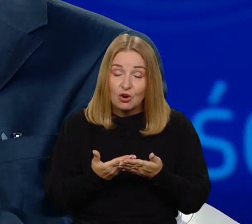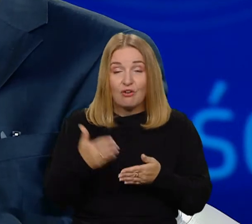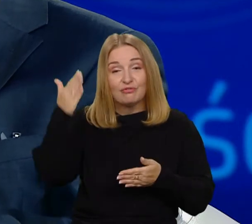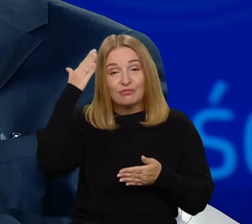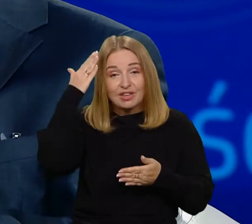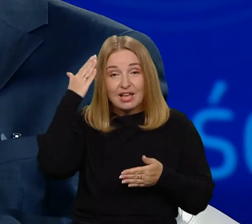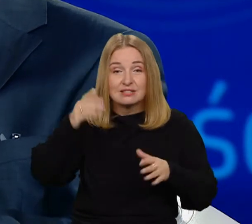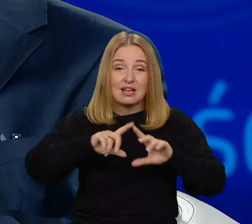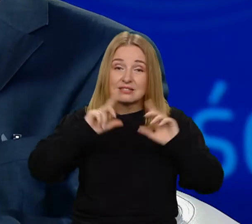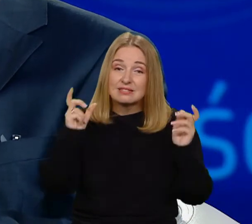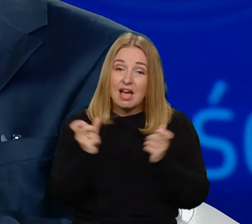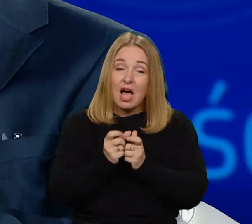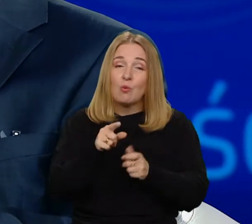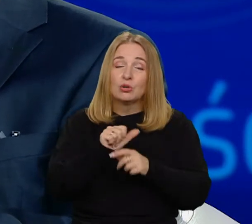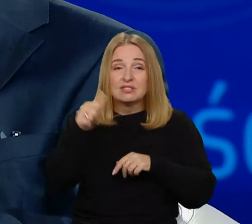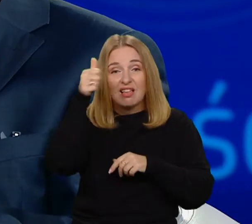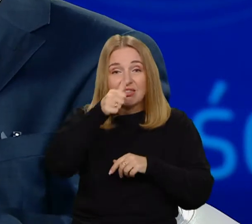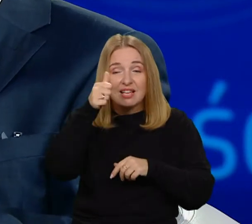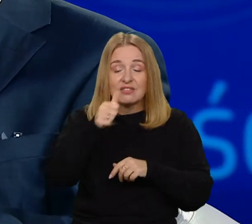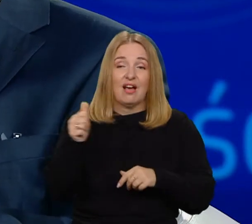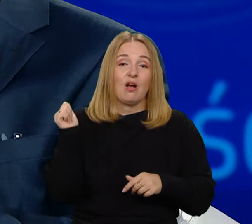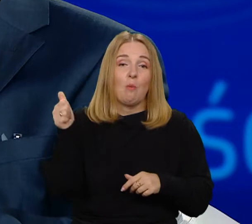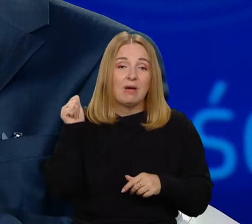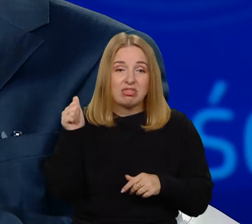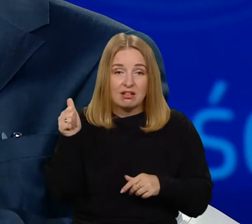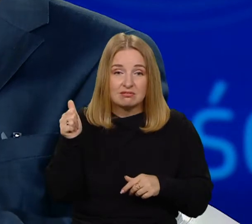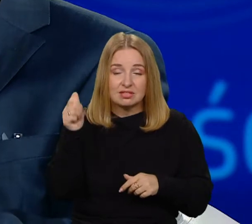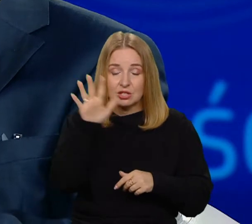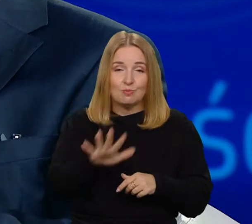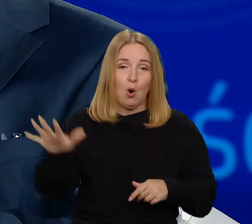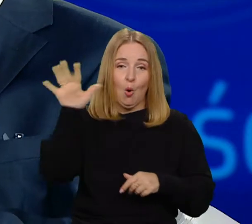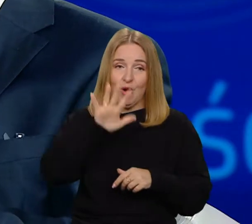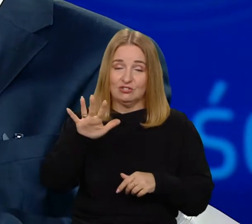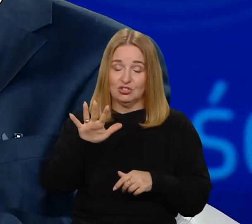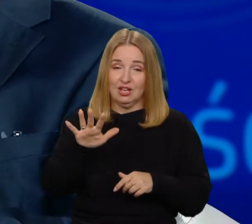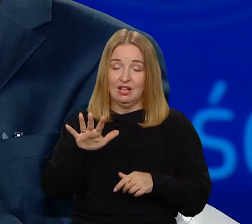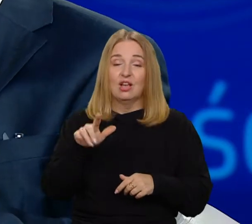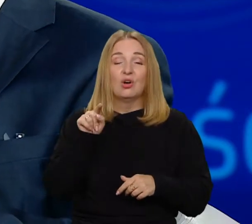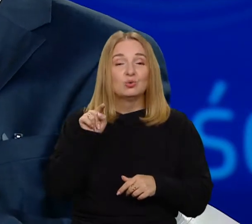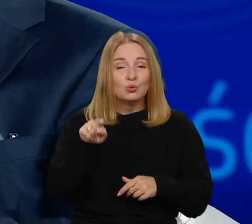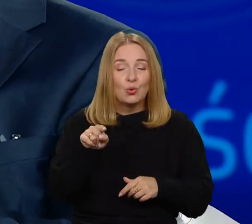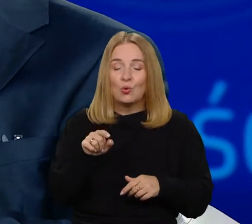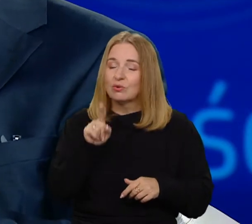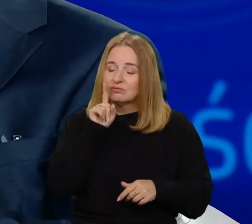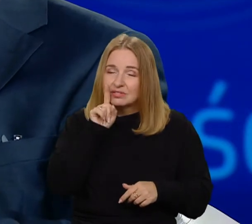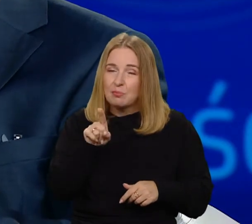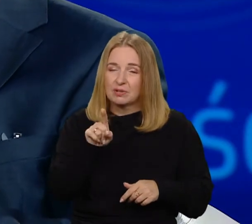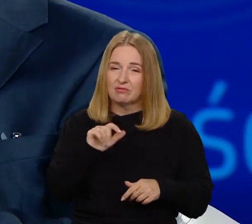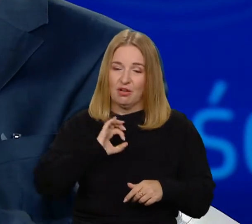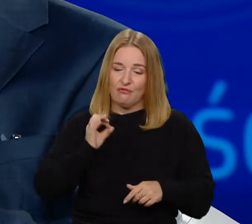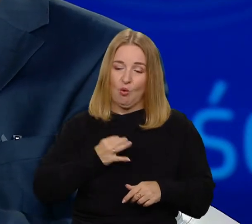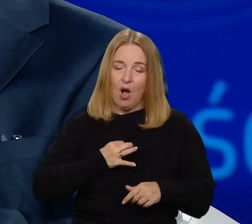nazwać kompetencjami społecznymi, ale kompetencjami, które są rzeczywiście wdrażane przez nas.